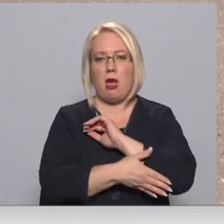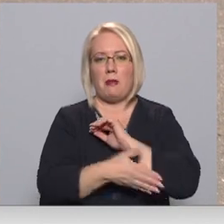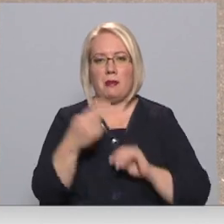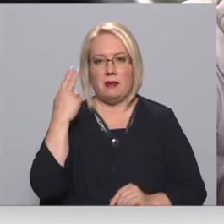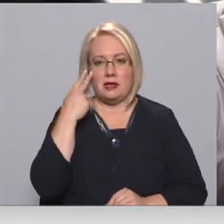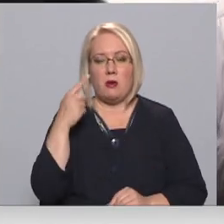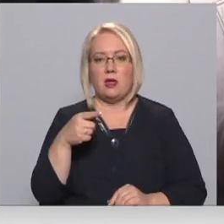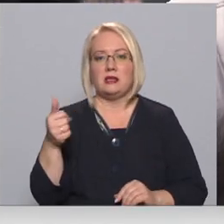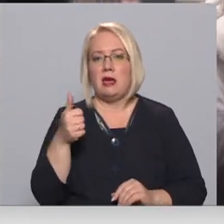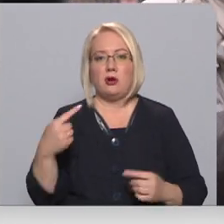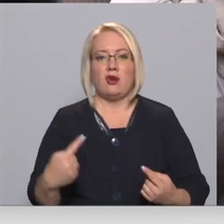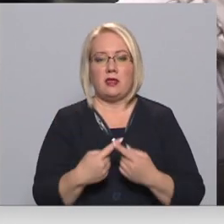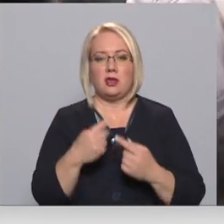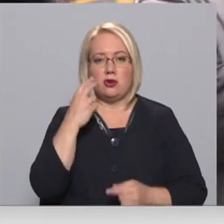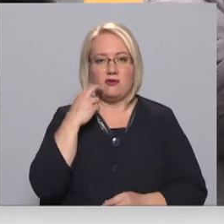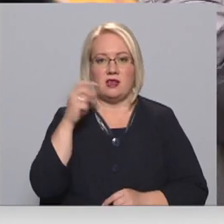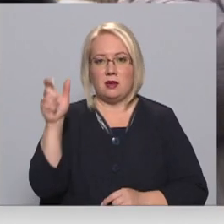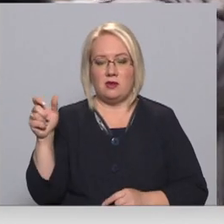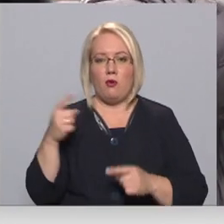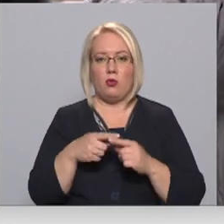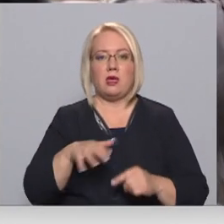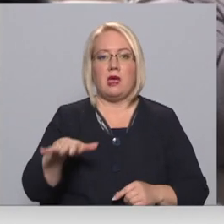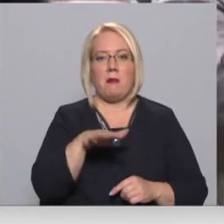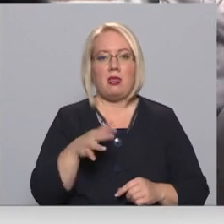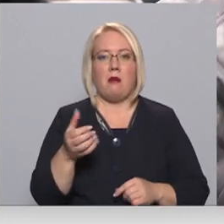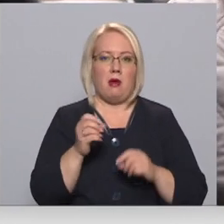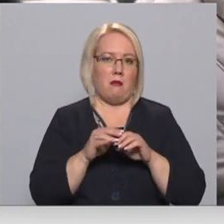īpaši attiecas uz senioriem un ģimenēm ar bērniem.